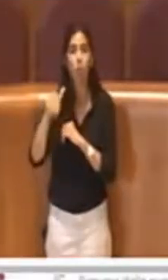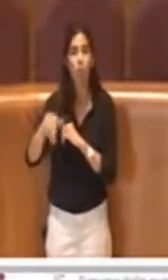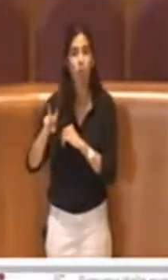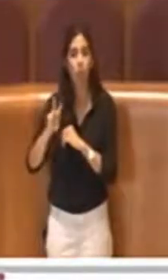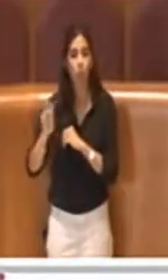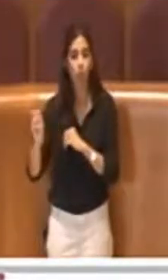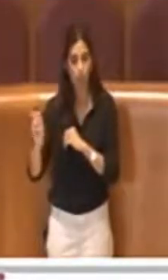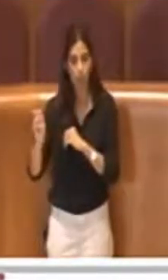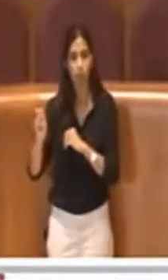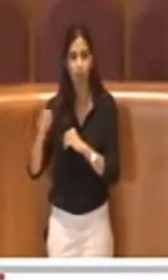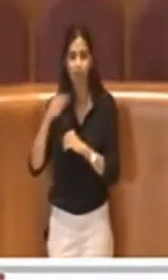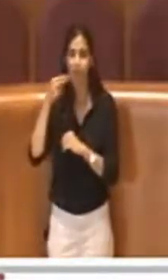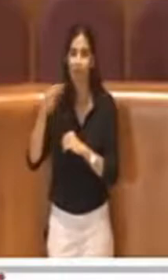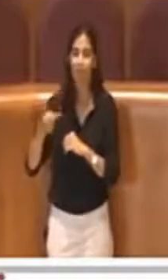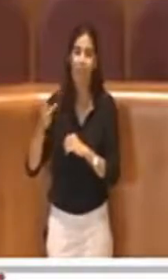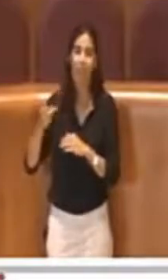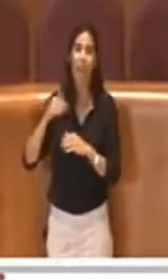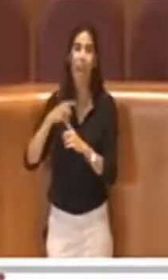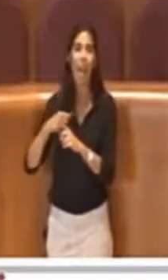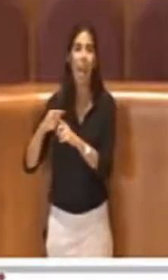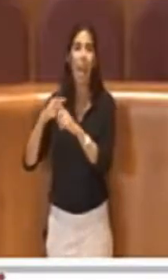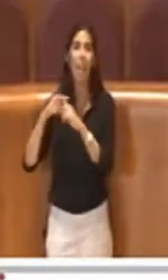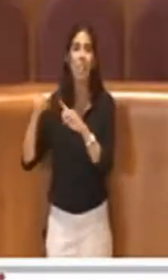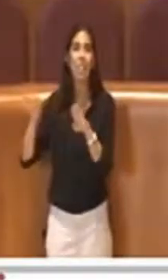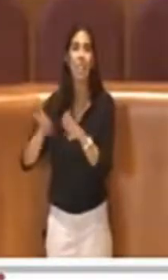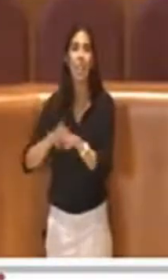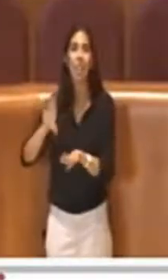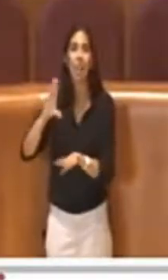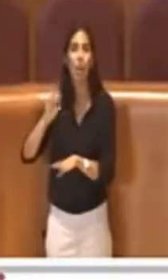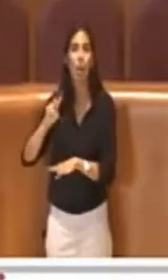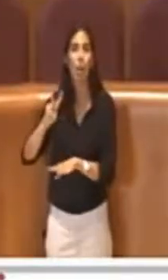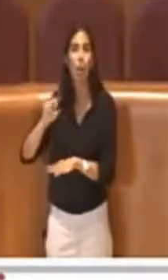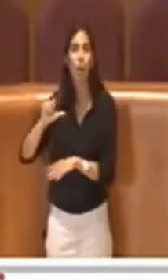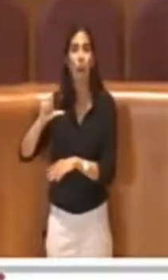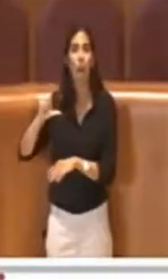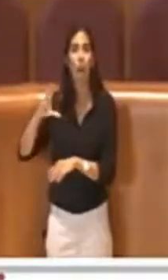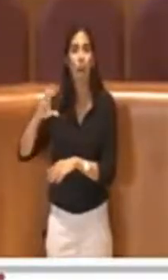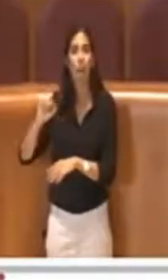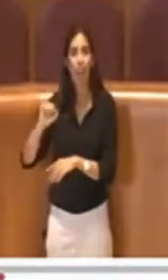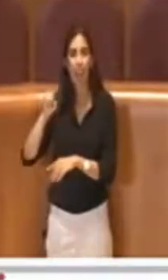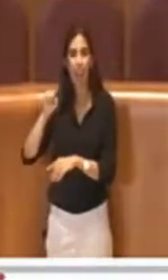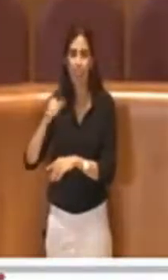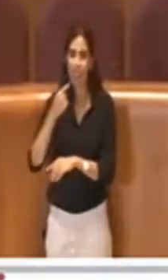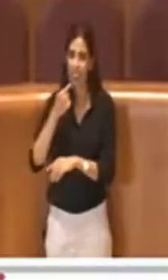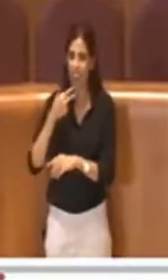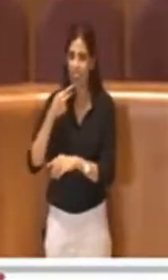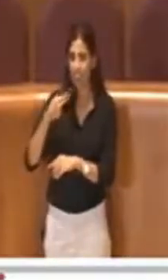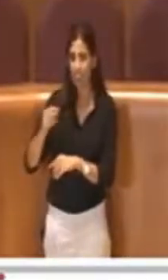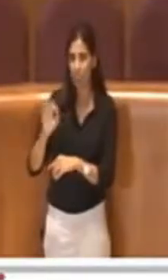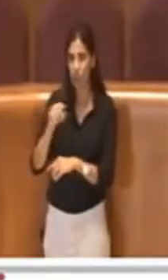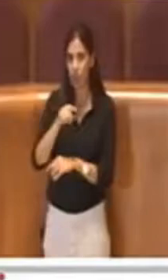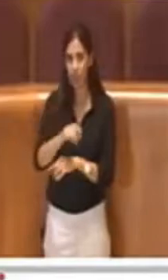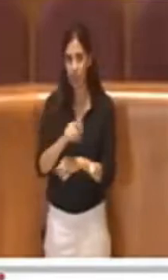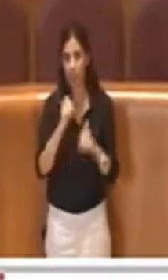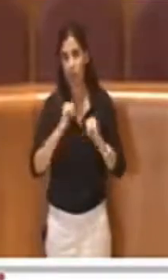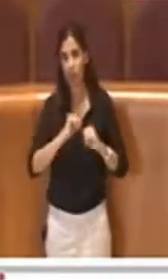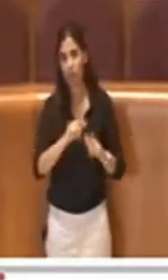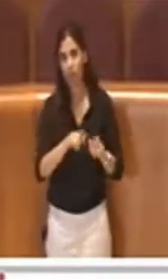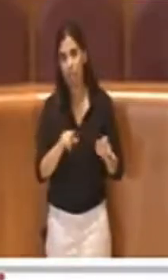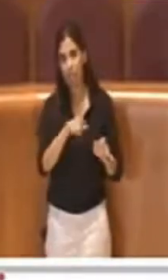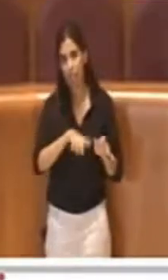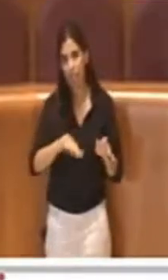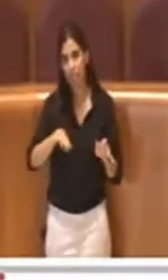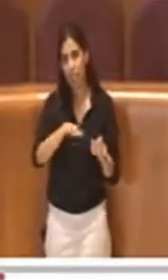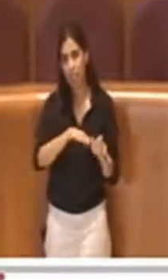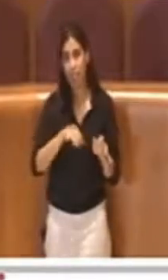Covalca dai cittadini della zona di Valerano e dell'area, è